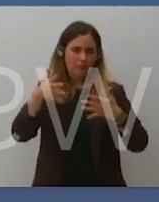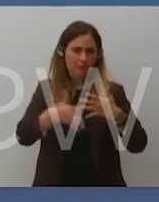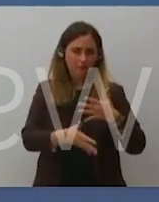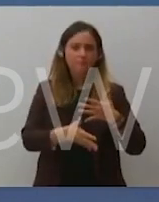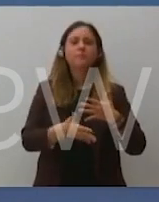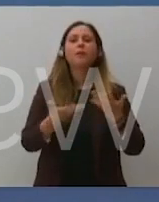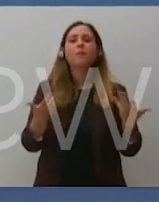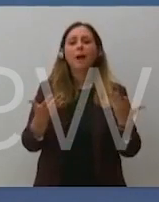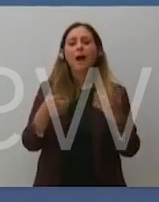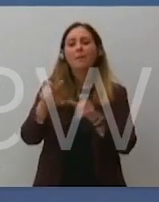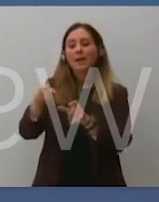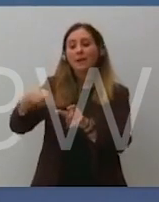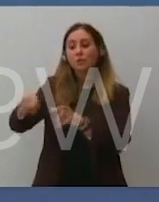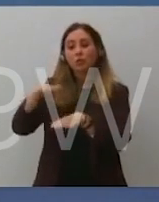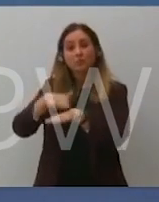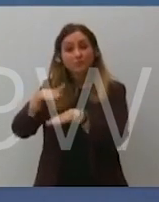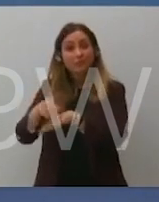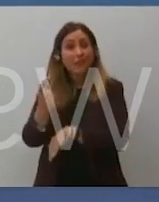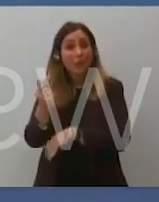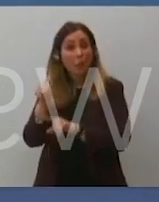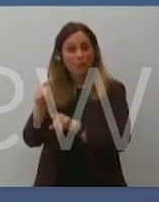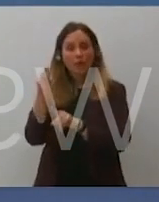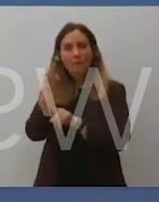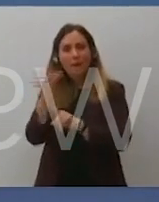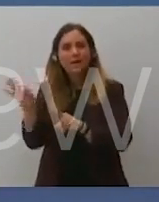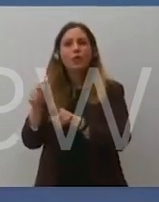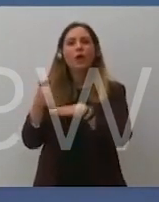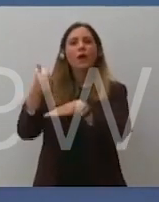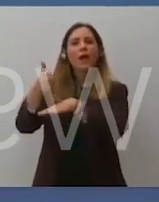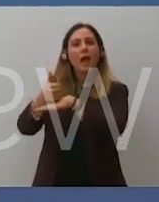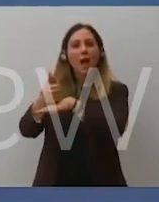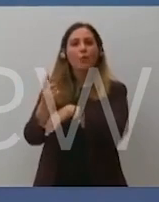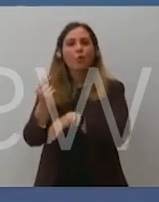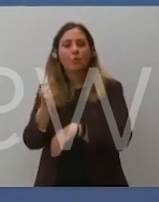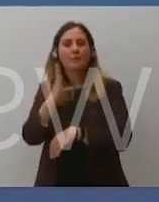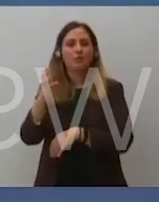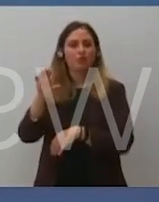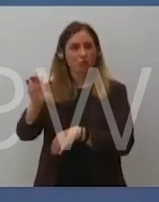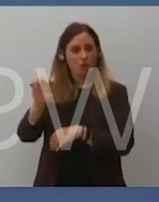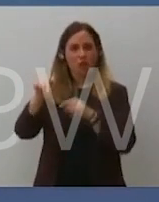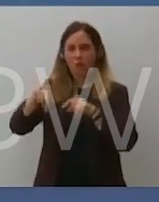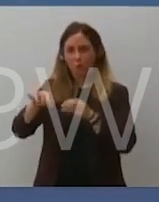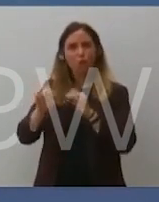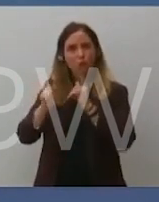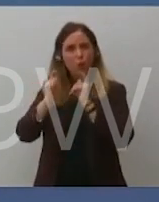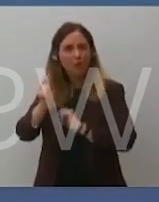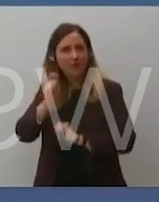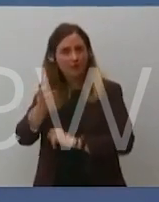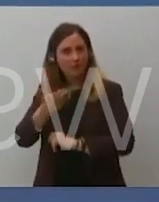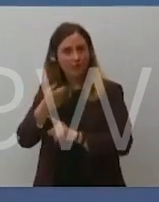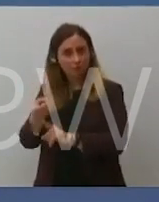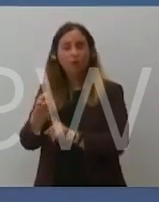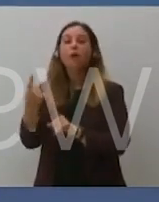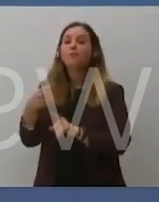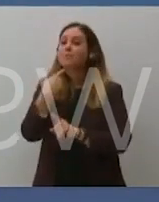degli economisti, in particolare il capo economista della BCE è uscito oggi con un'intervista e qui dice che questi saranno dei